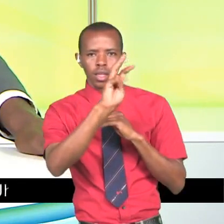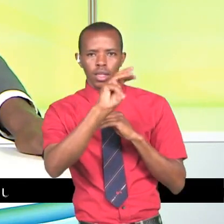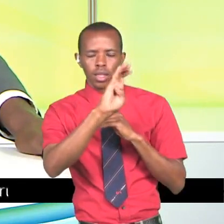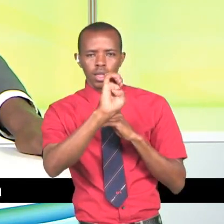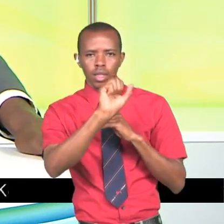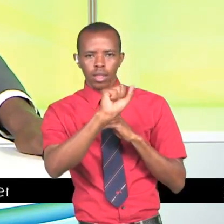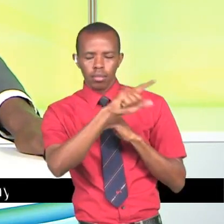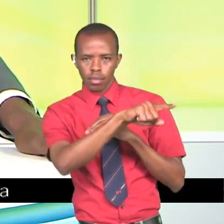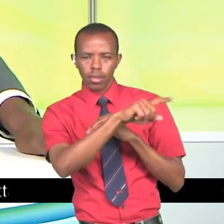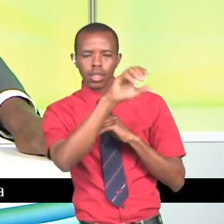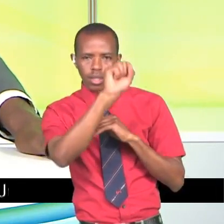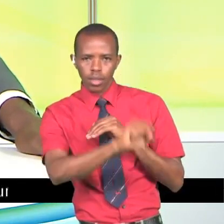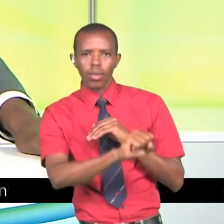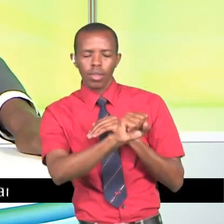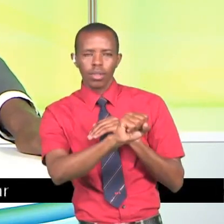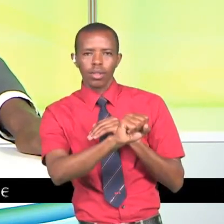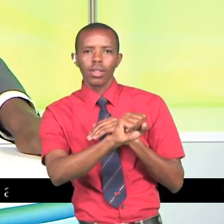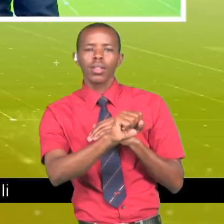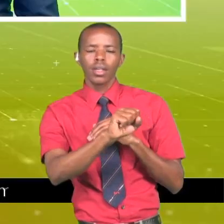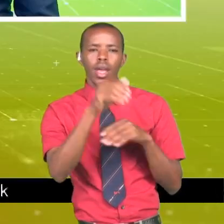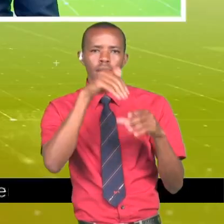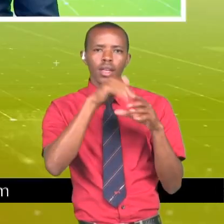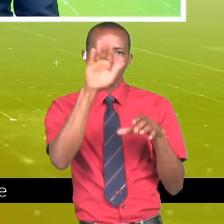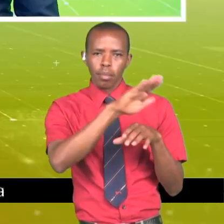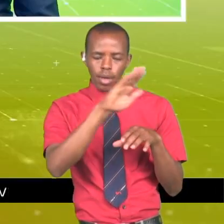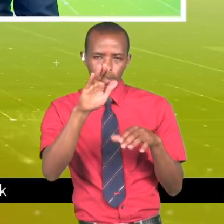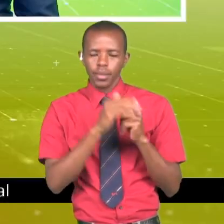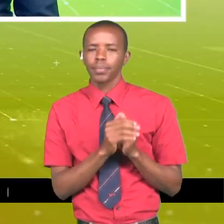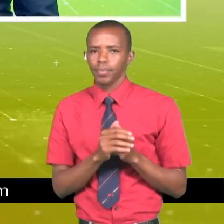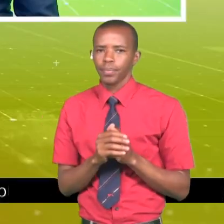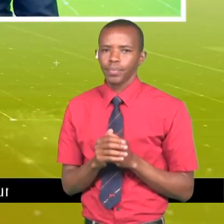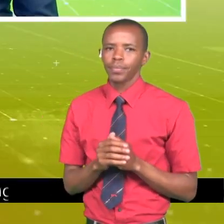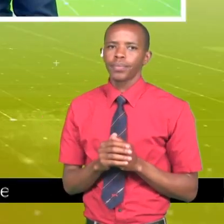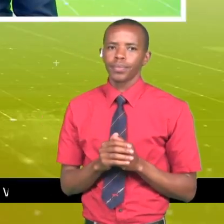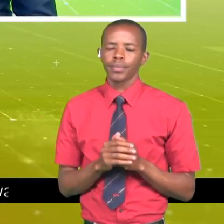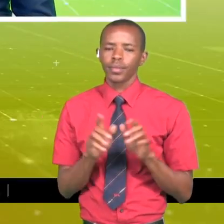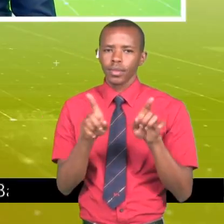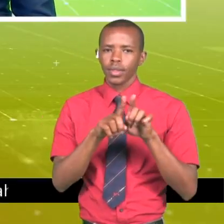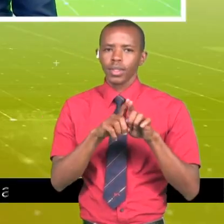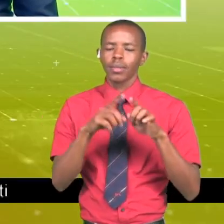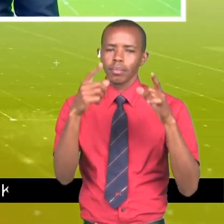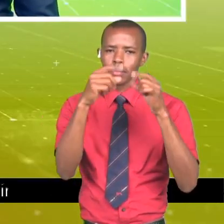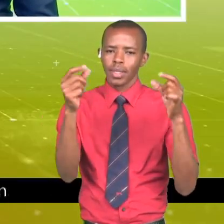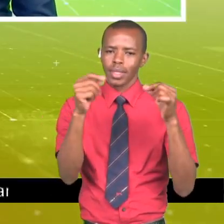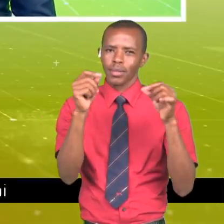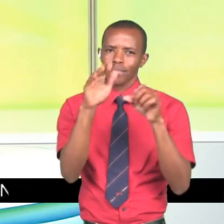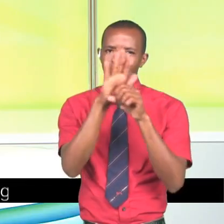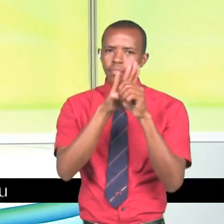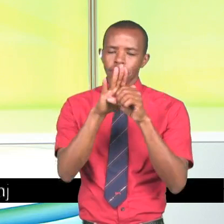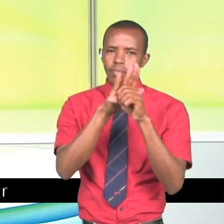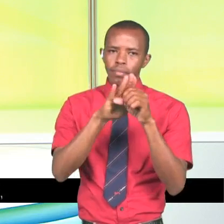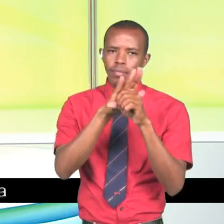Mirigi mbunge mdogo zaidi ndania mbunge la taifa letu la Kenya. Mtazamaji vile vile arafa sufufu zinazidi kurindima